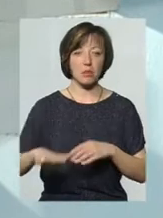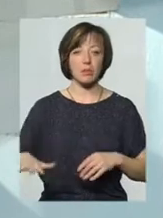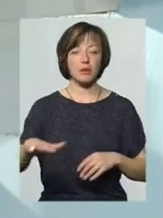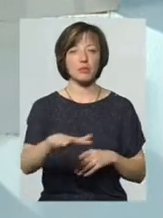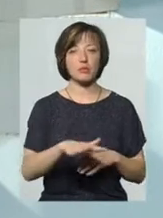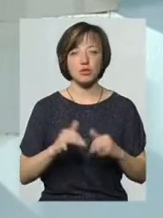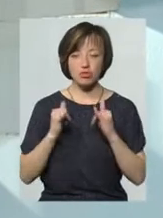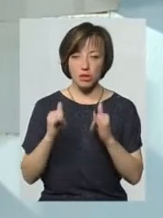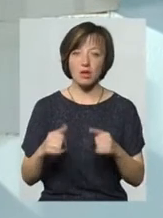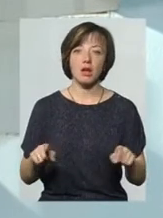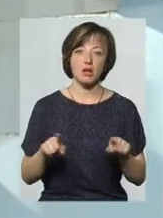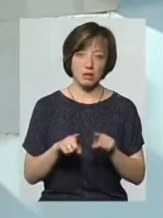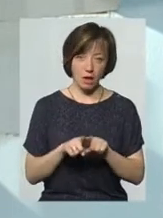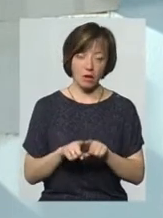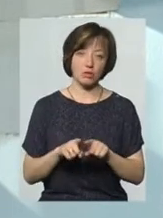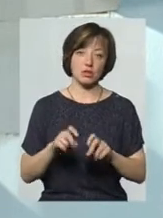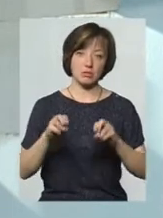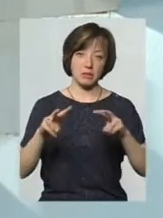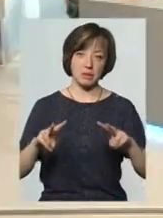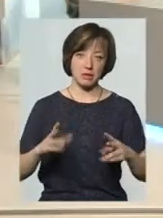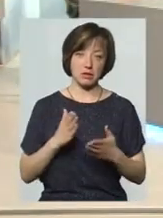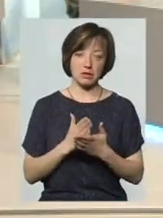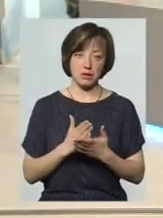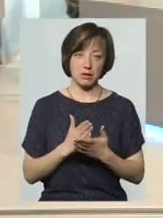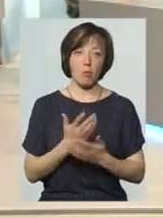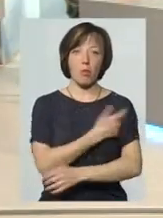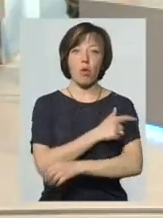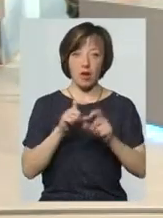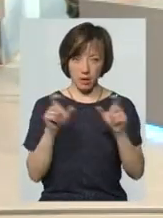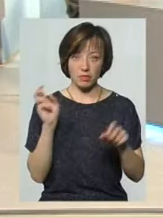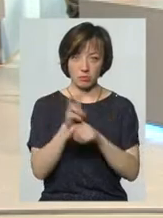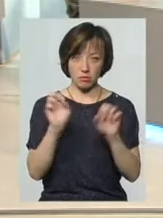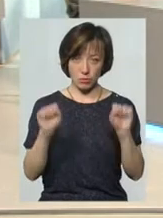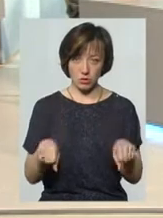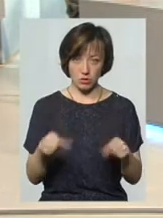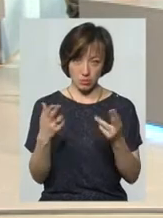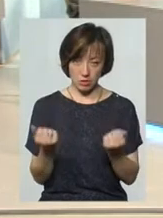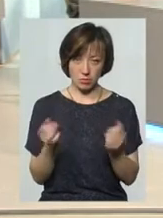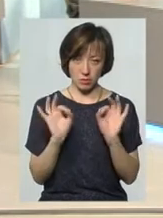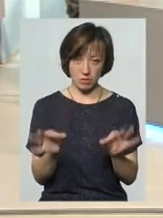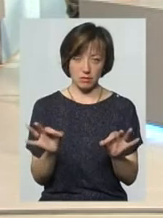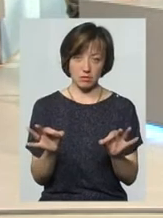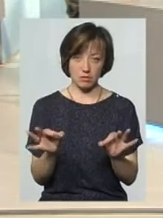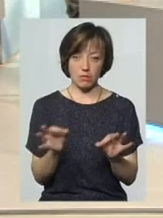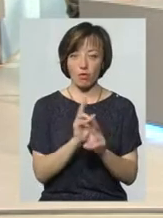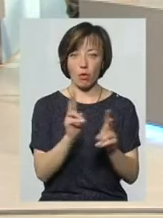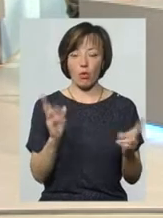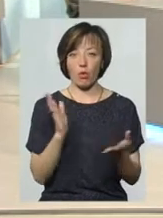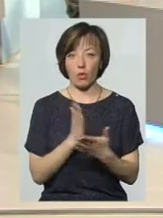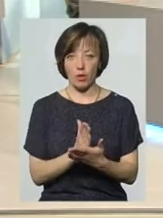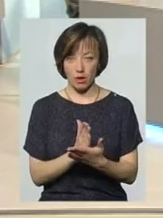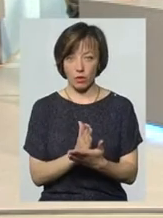приміщення і також військові фахівці там. Присажіть, тобто в поліклініку все одно можна йти? Правильно? Я так розумію. В кого є там